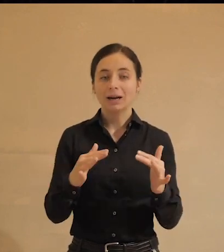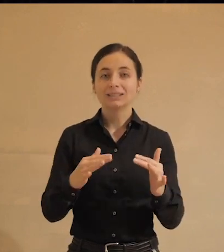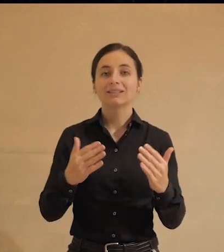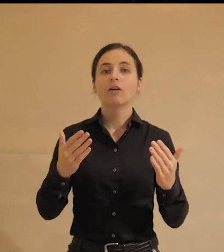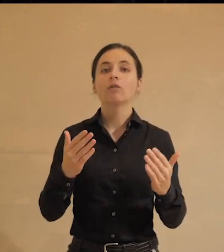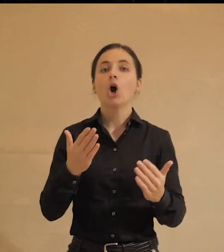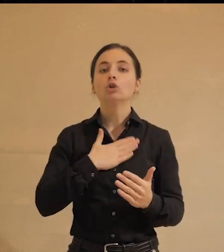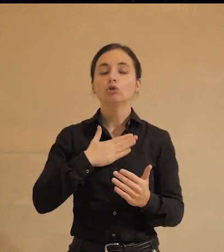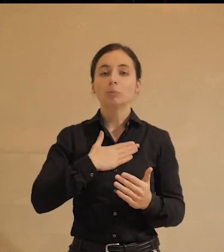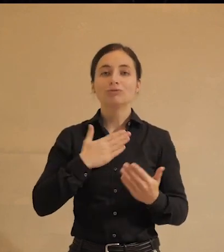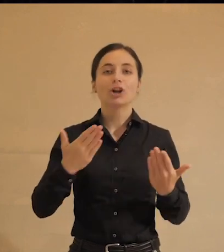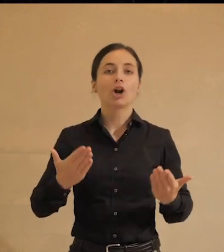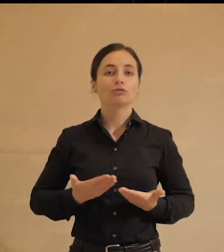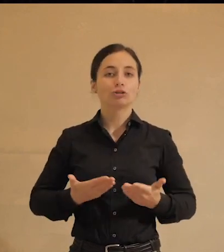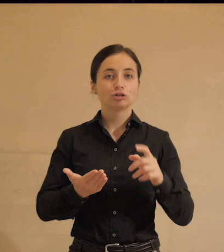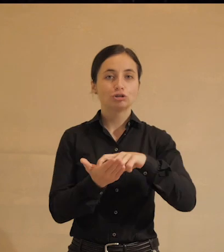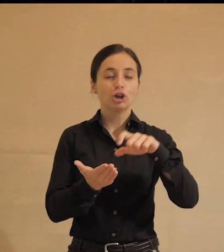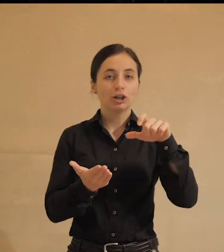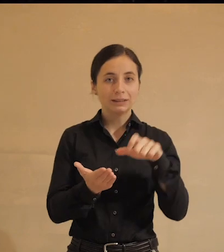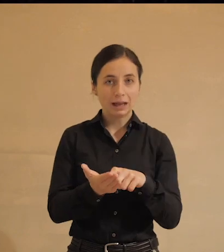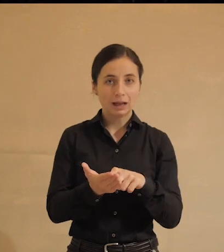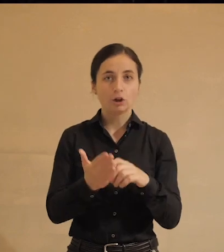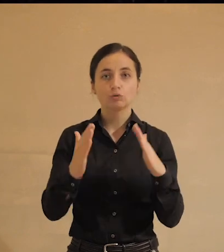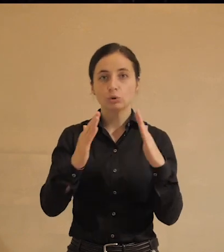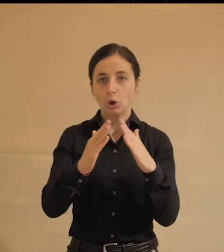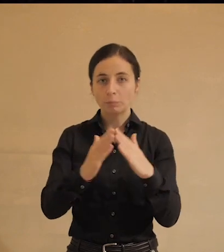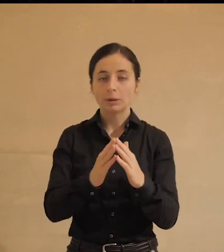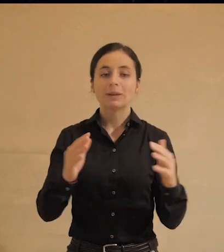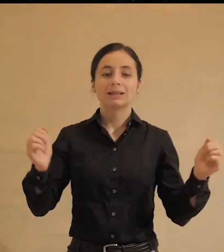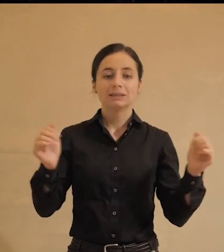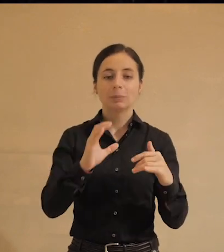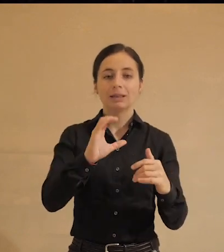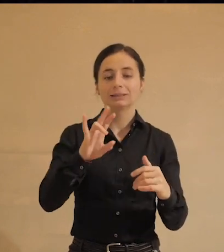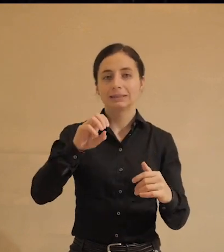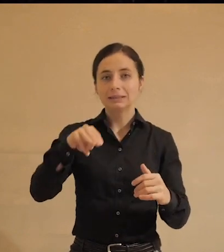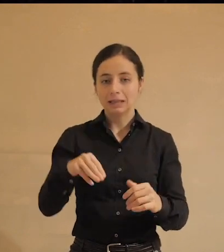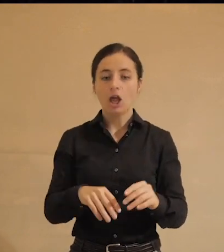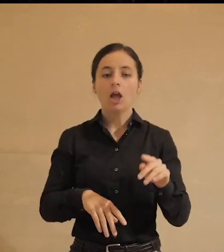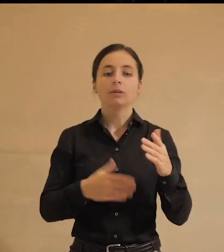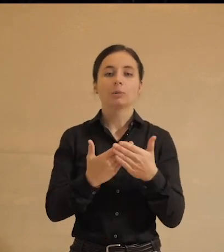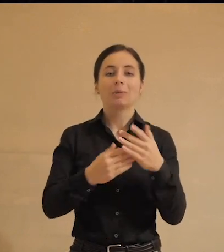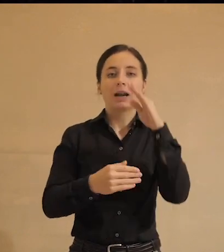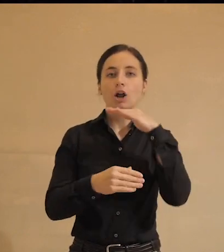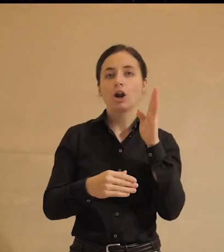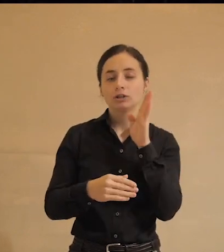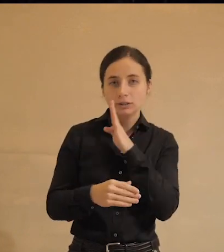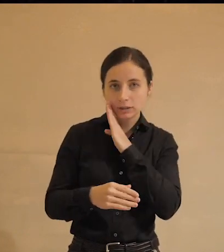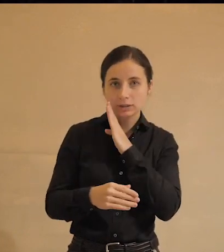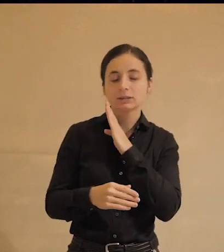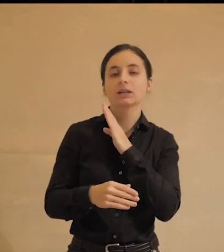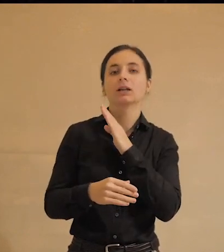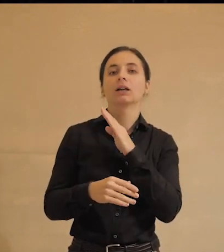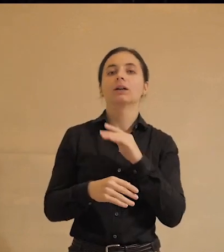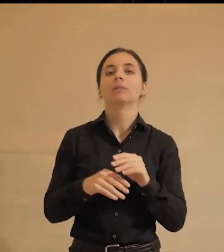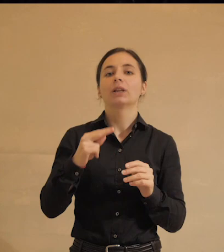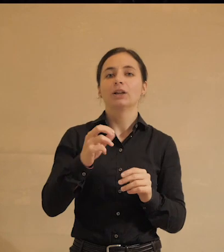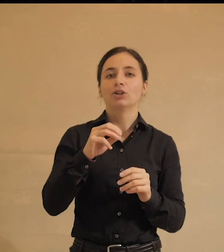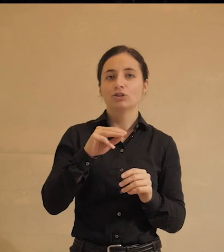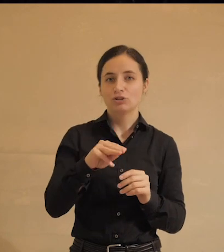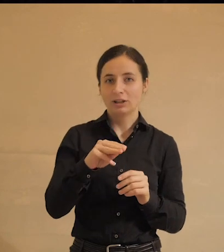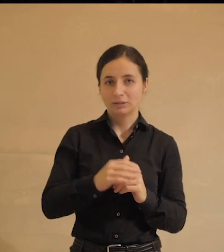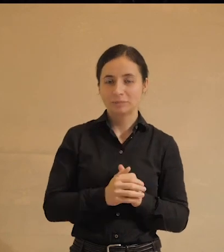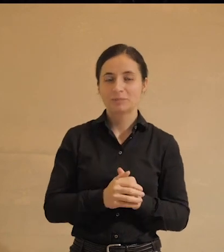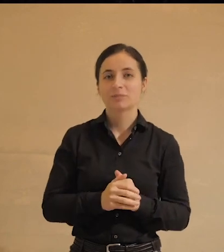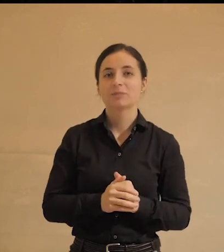доме, это собрание членов СНТ, это родительский чат. На этом месте в зале все заплакали, и спикер заплакал тоже.